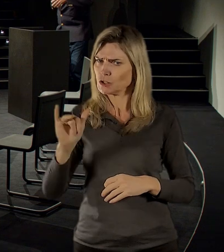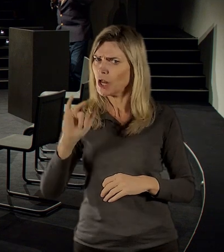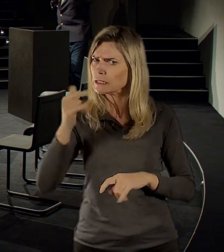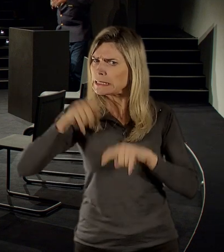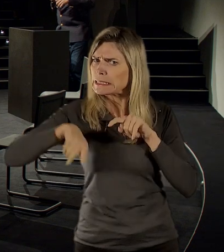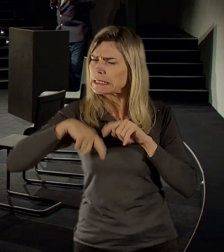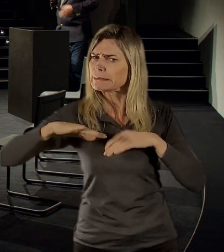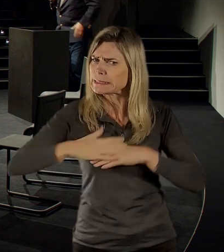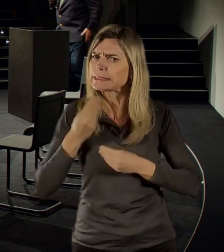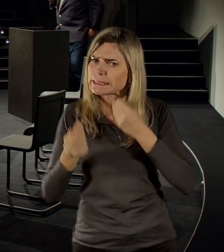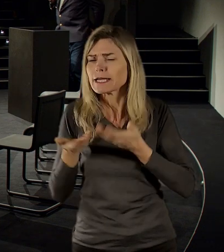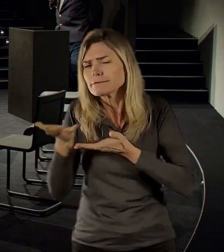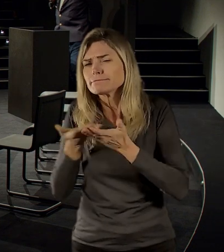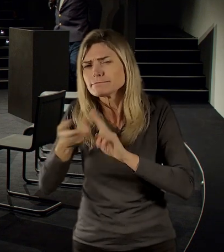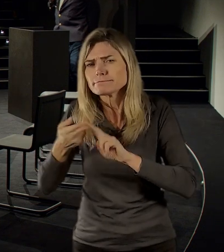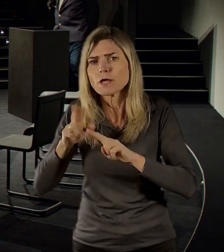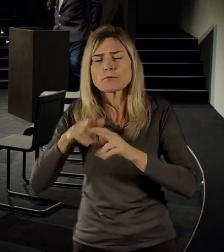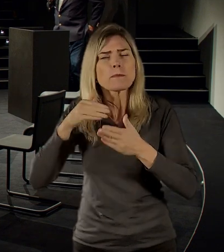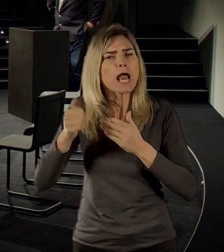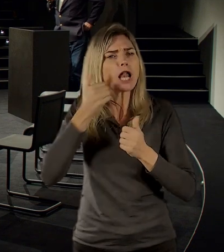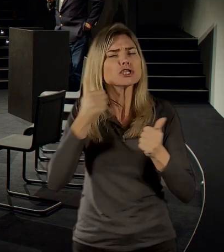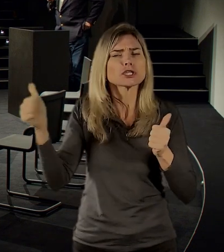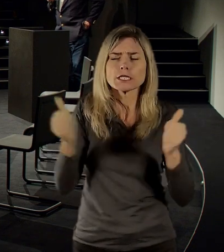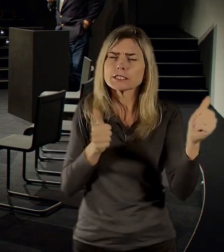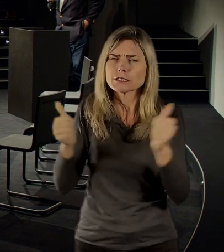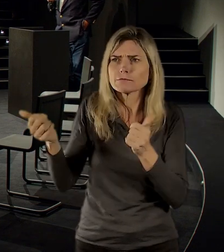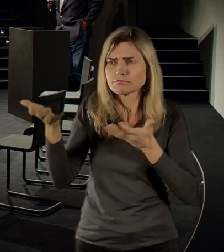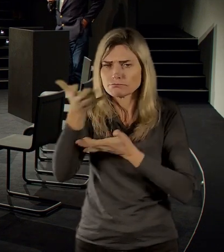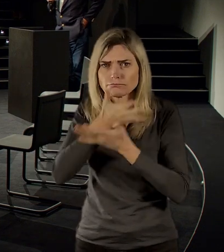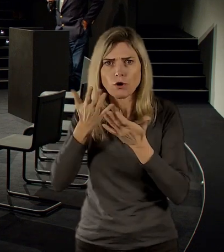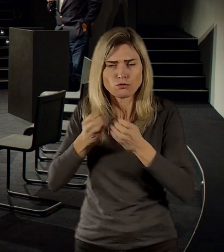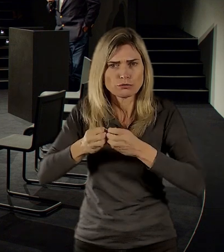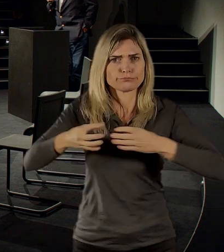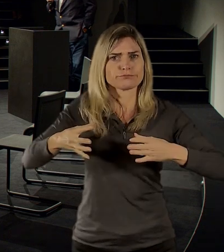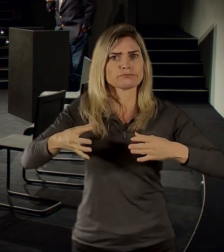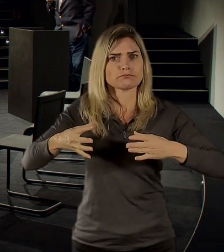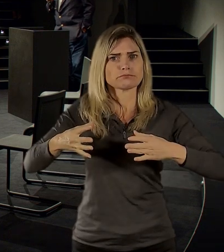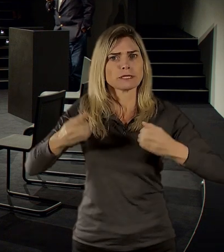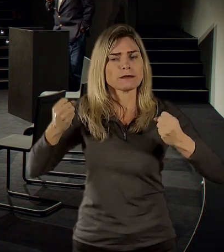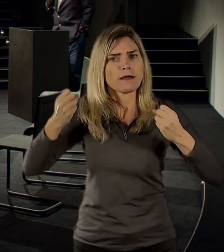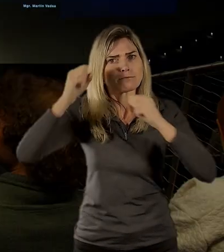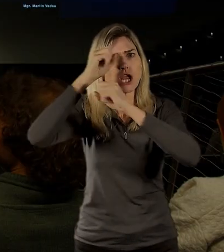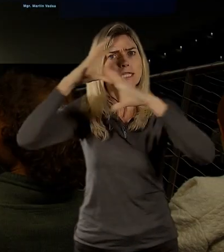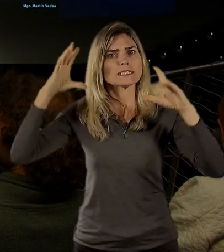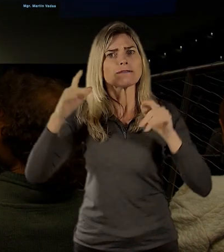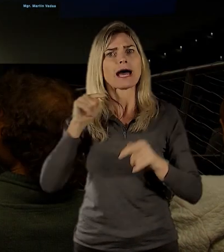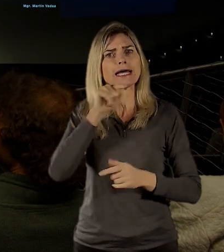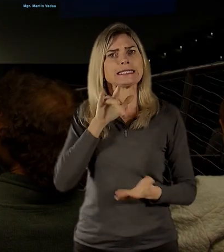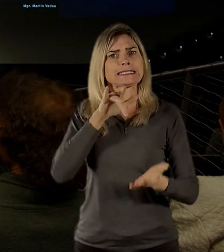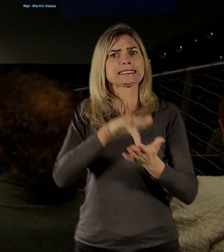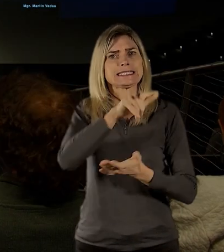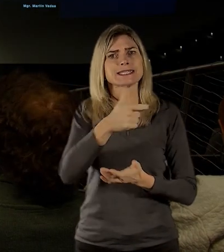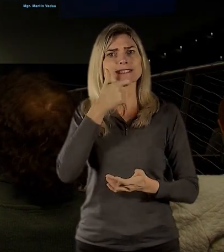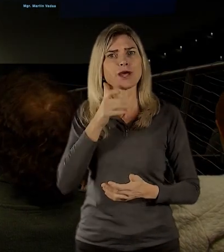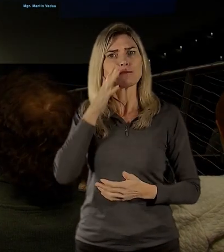vytvořili další spolupracovníci, kteří tedy vlastně formovali tu představu, kterou jsme vám tady dneska